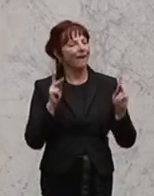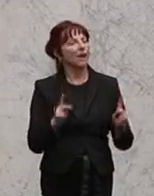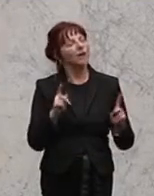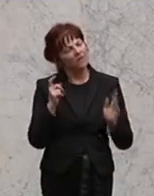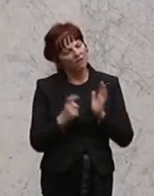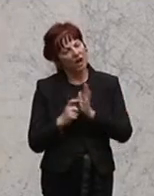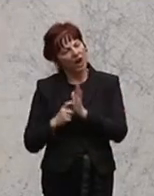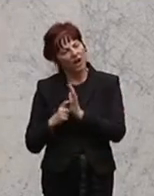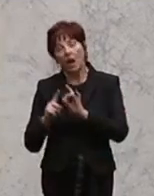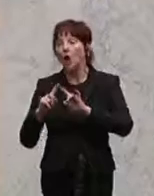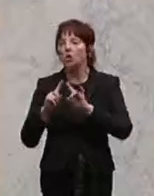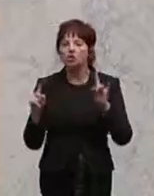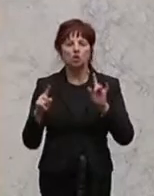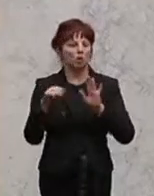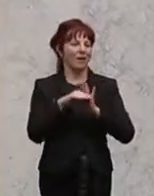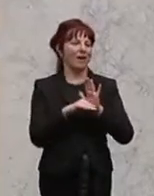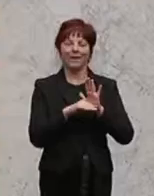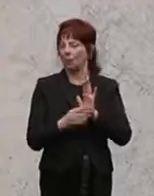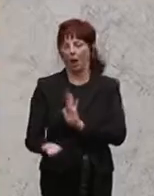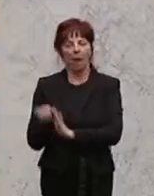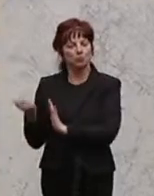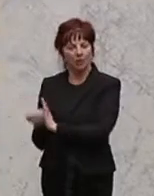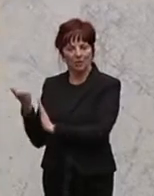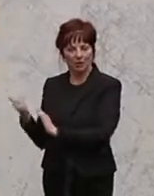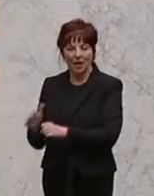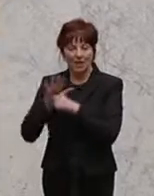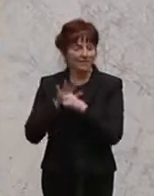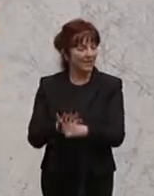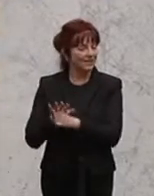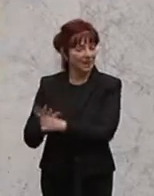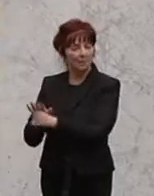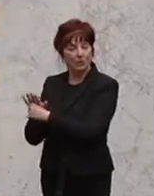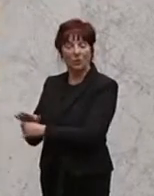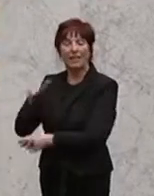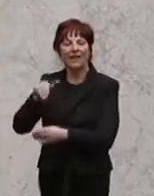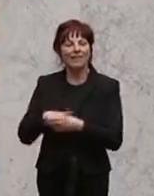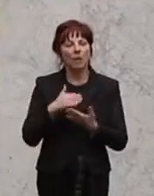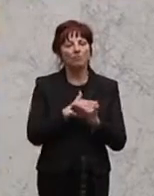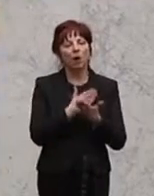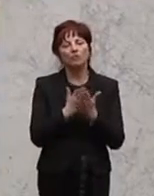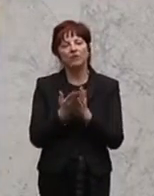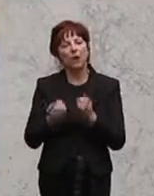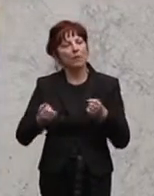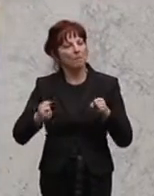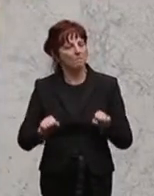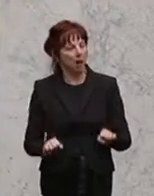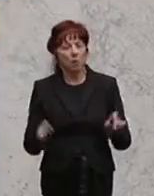dass wir Sonderregelungen abschaffen, Diskriminierungen in der Aufteilung der Macht